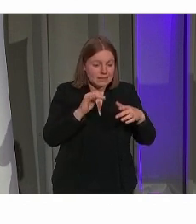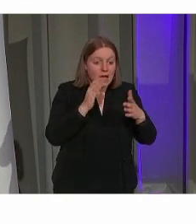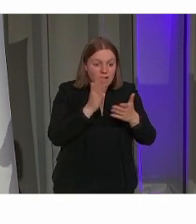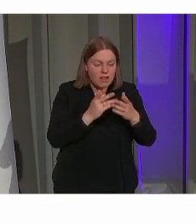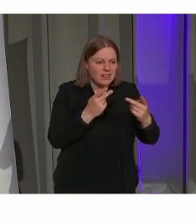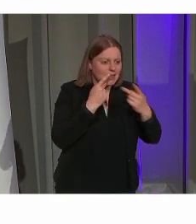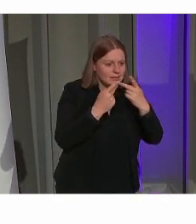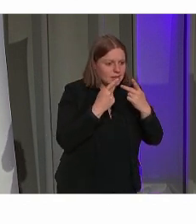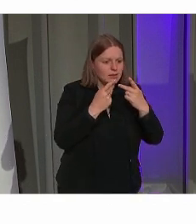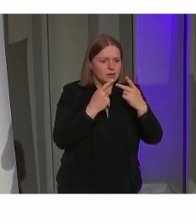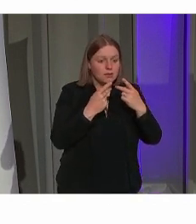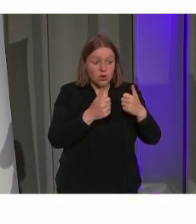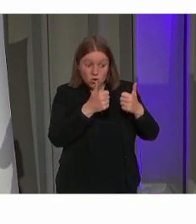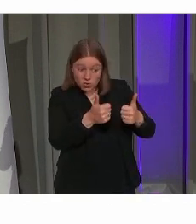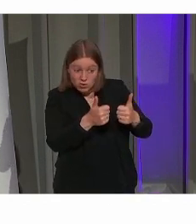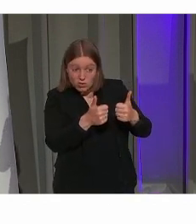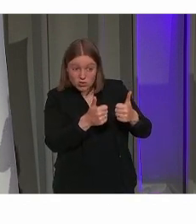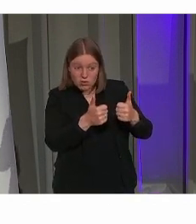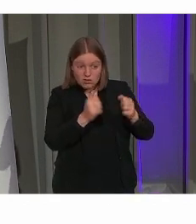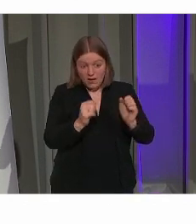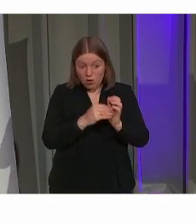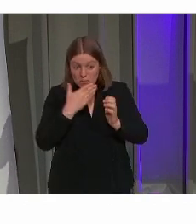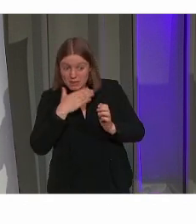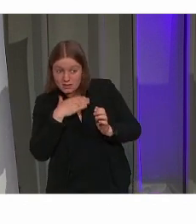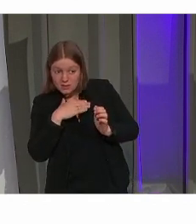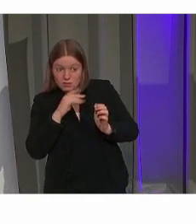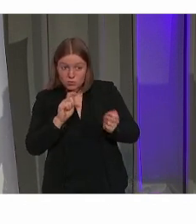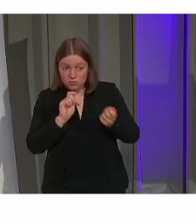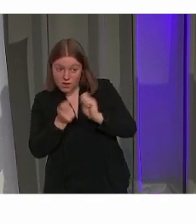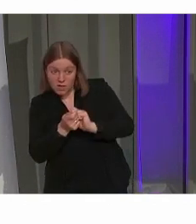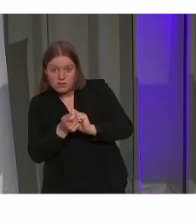Doen we het goed? Is het goed? Kan het verbeterd worden?